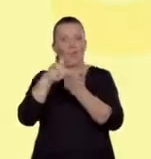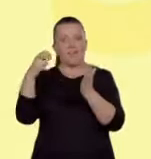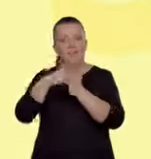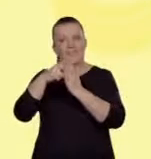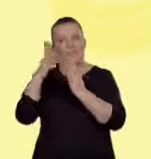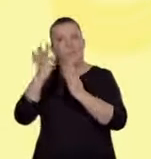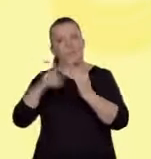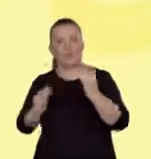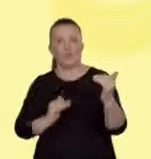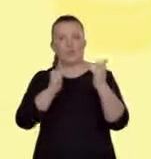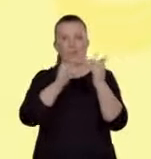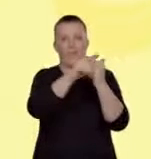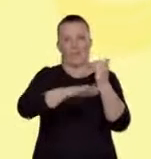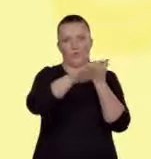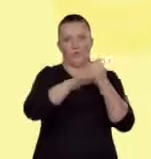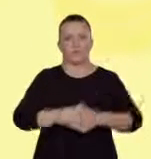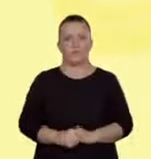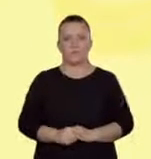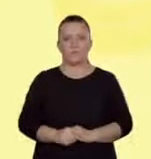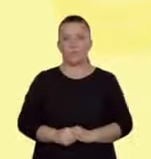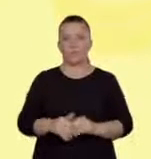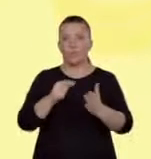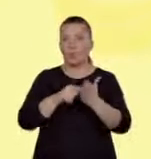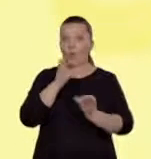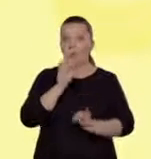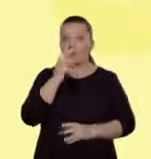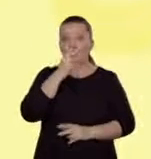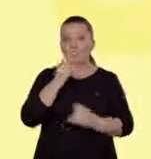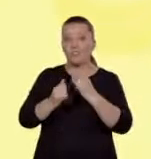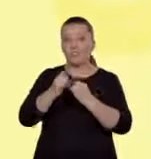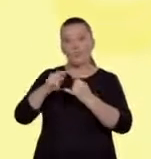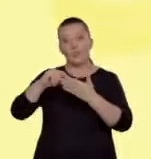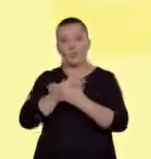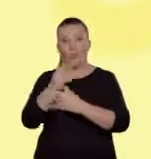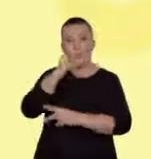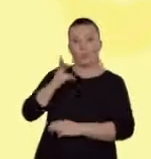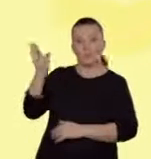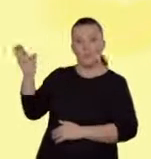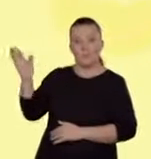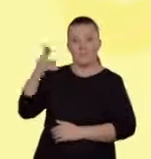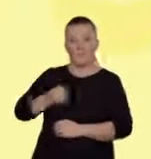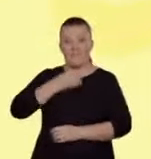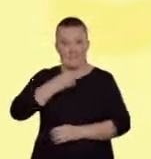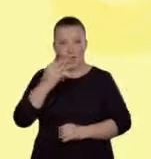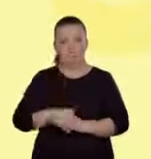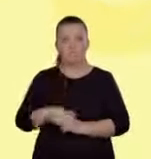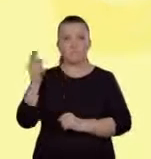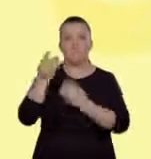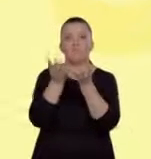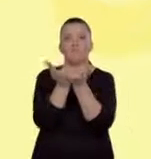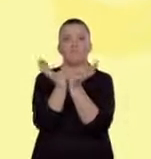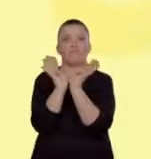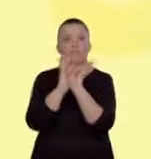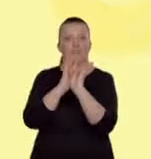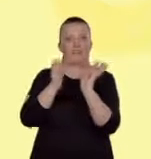Widać to szczególnie dobrze, jeżeli ponownie przyjrzymy się budowie kwiatu owadopylnego, gdzie okwiat nie zasłania ani